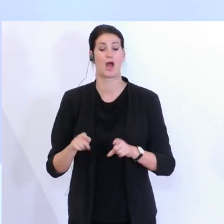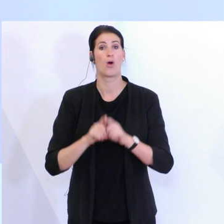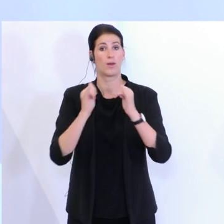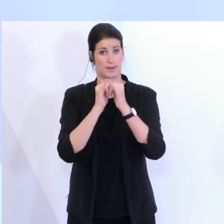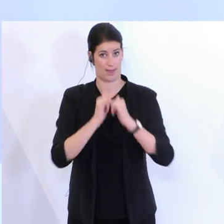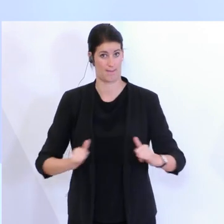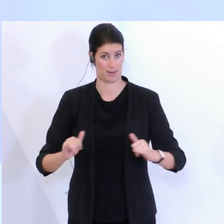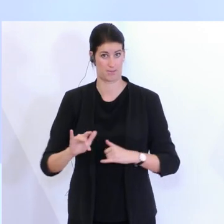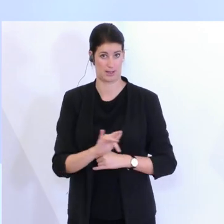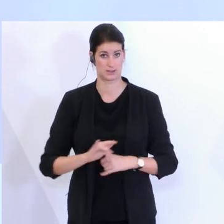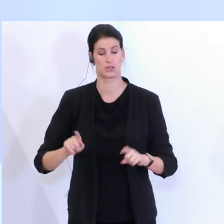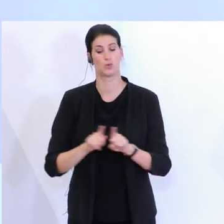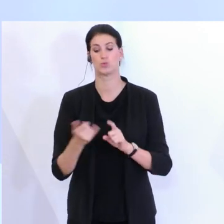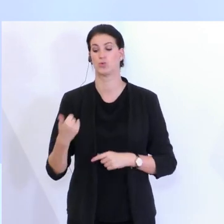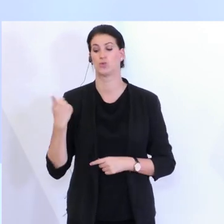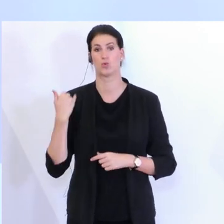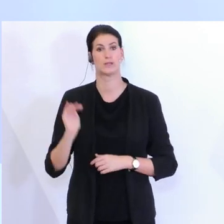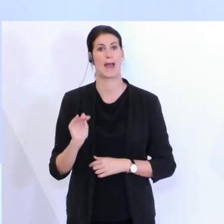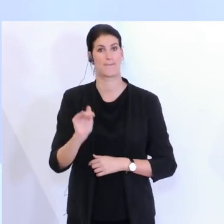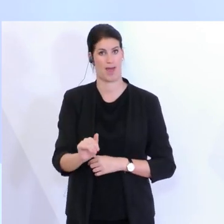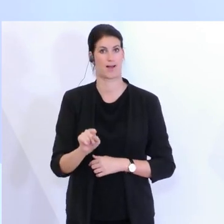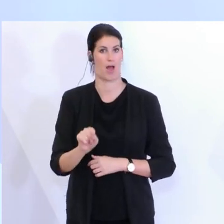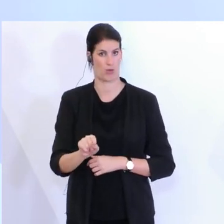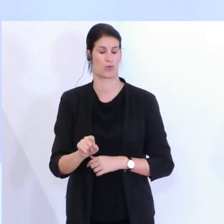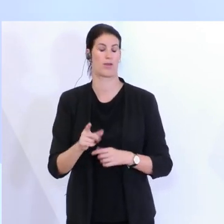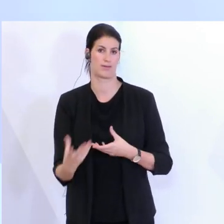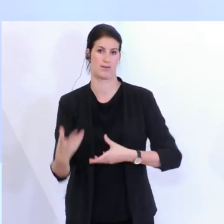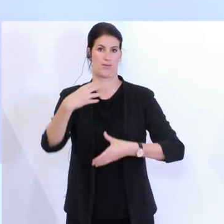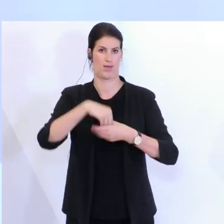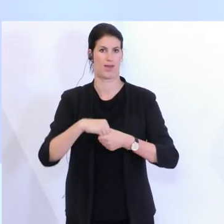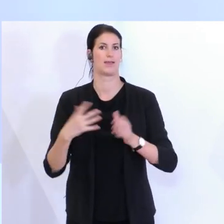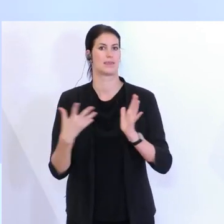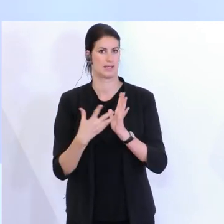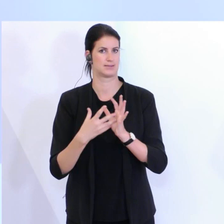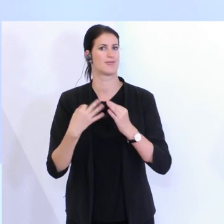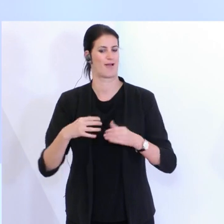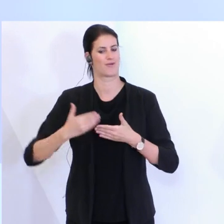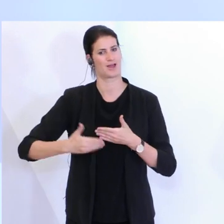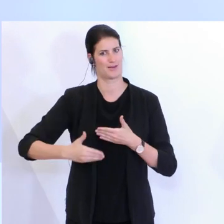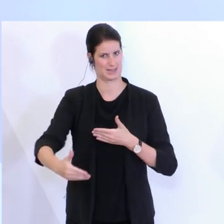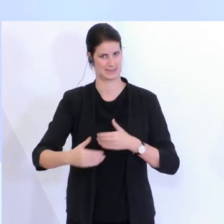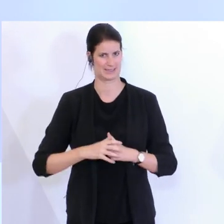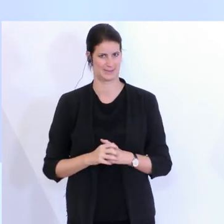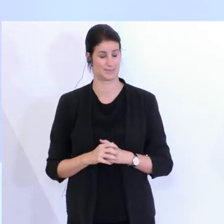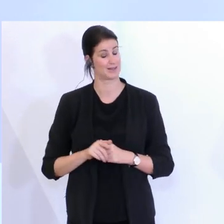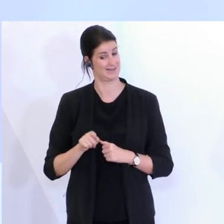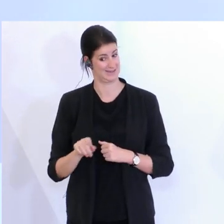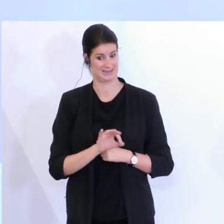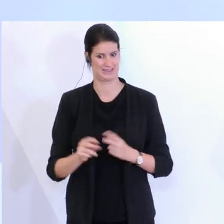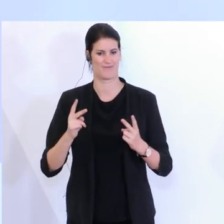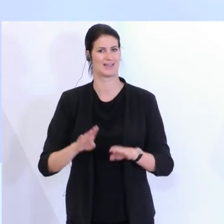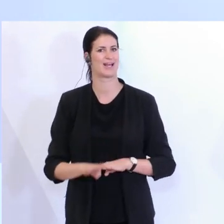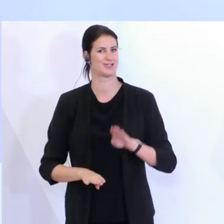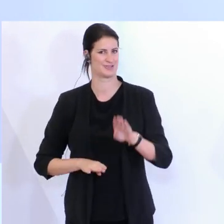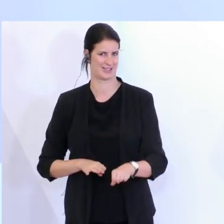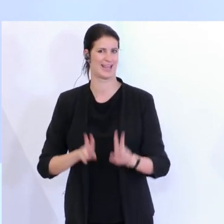und Jugendherbergen in das Testprogramm mit aufzunehmen. Auch ein weiterer wichtiger Schritt in diese